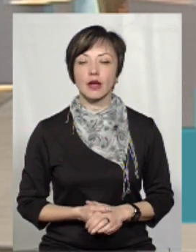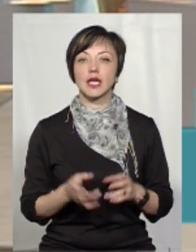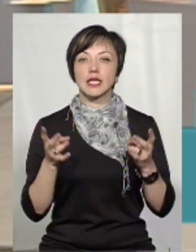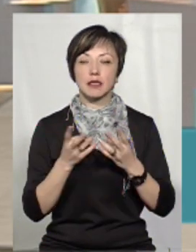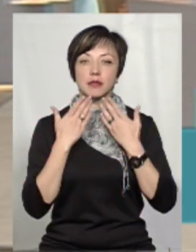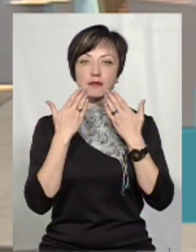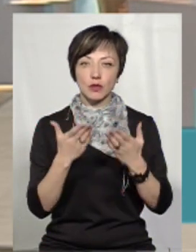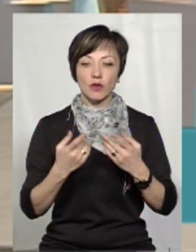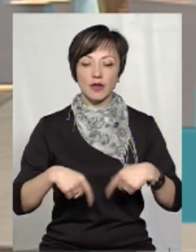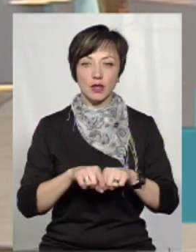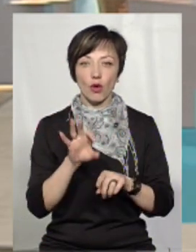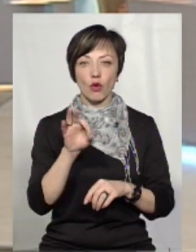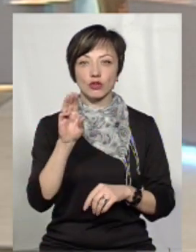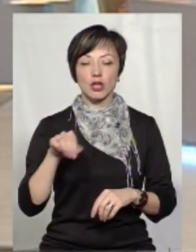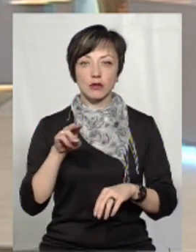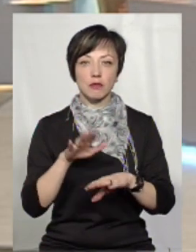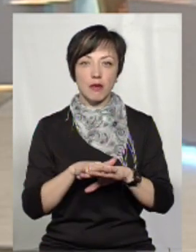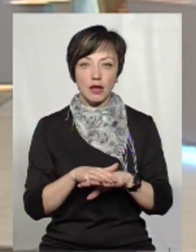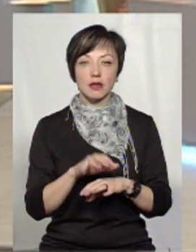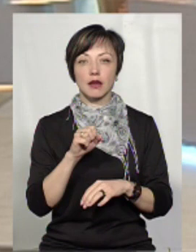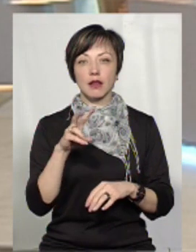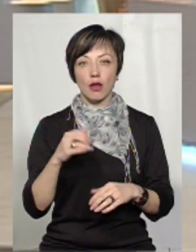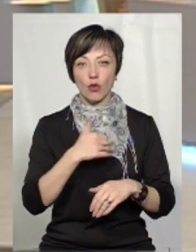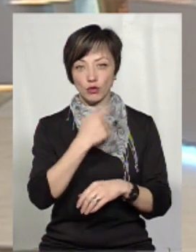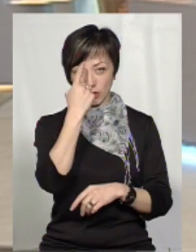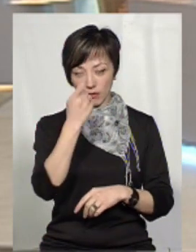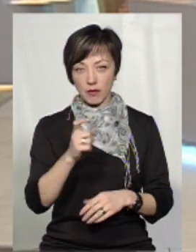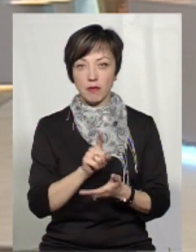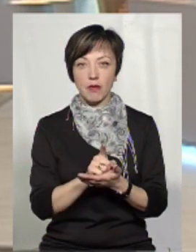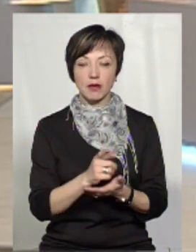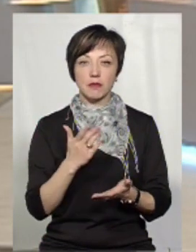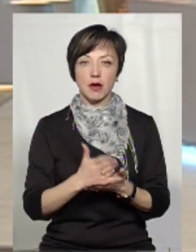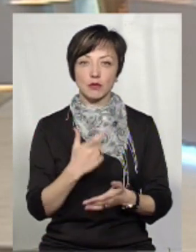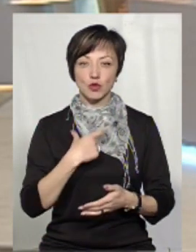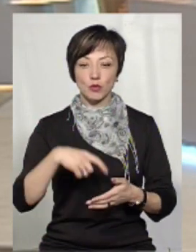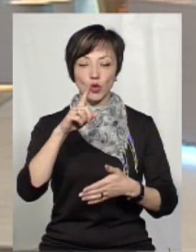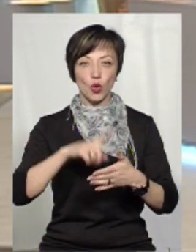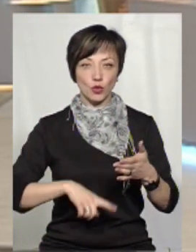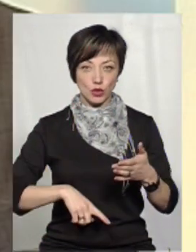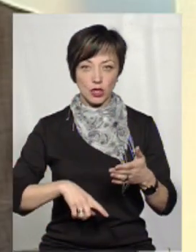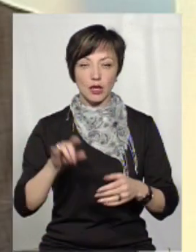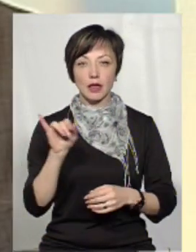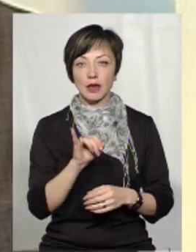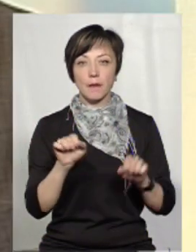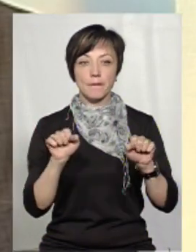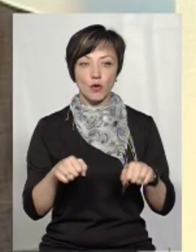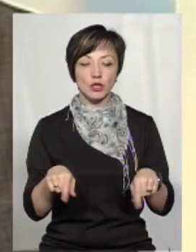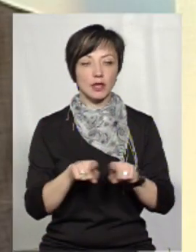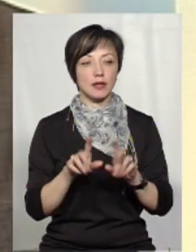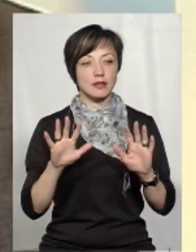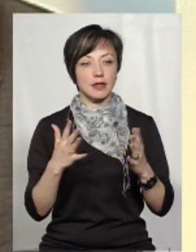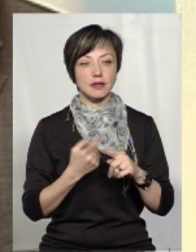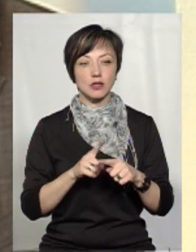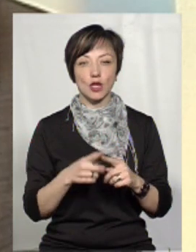Звернутись, відділення Ощадного банку. Разом з тим, я хочу наголосити, ви маєте мати при собі довіреність. І може таке